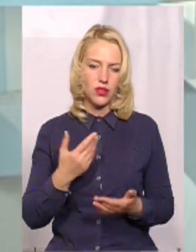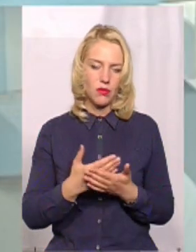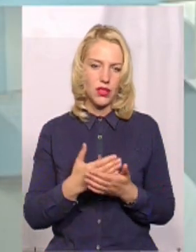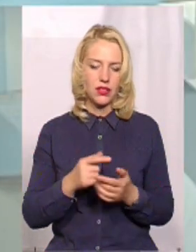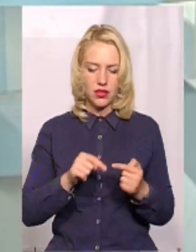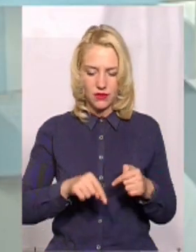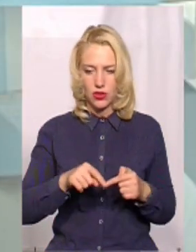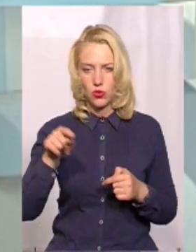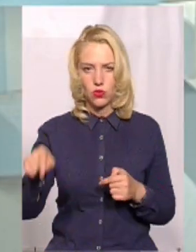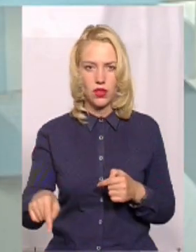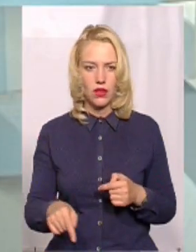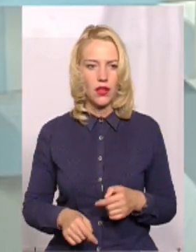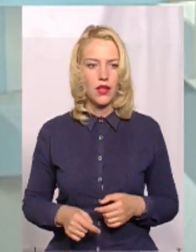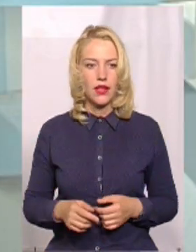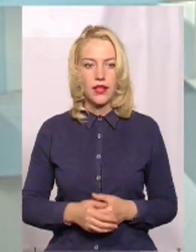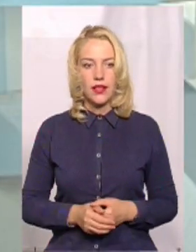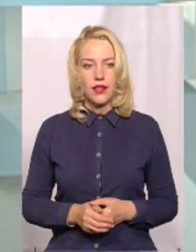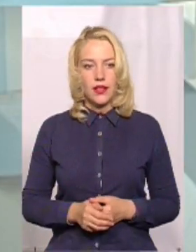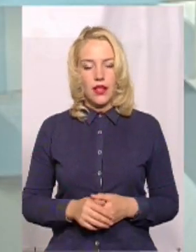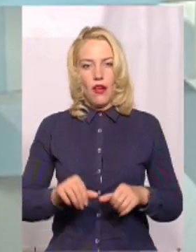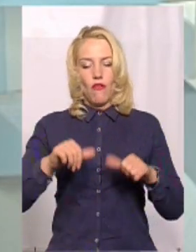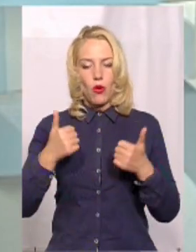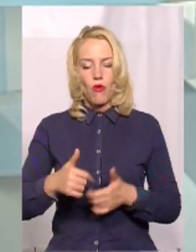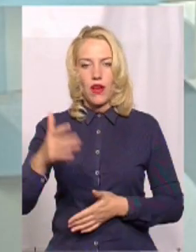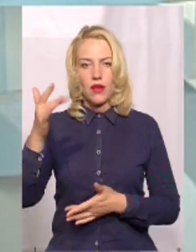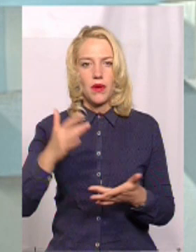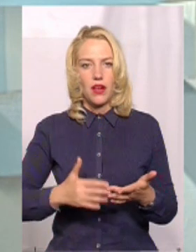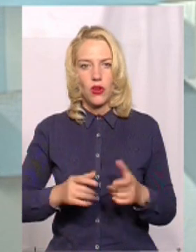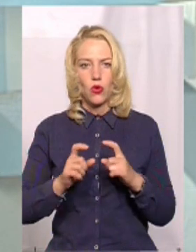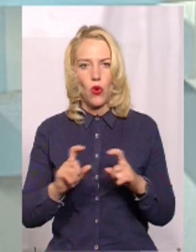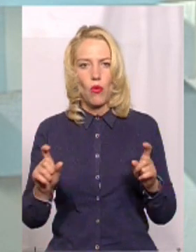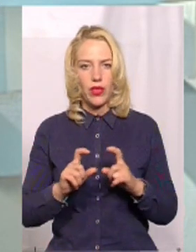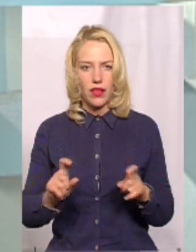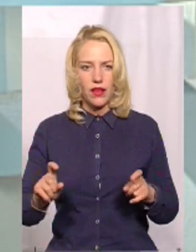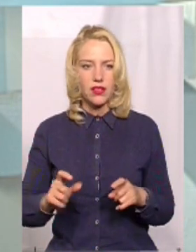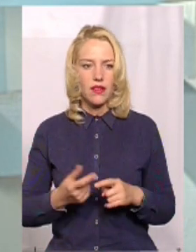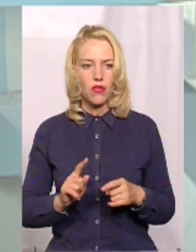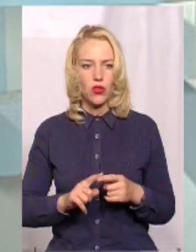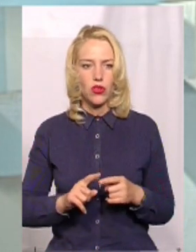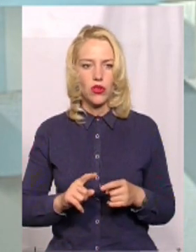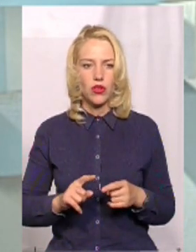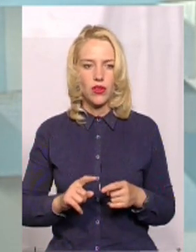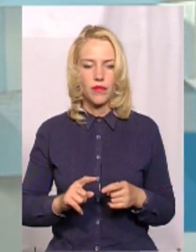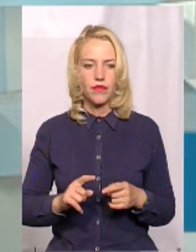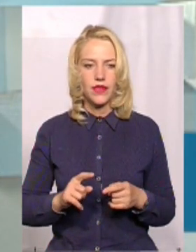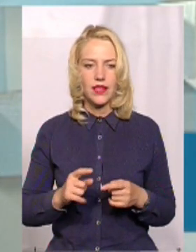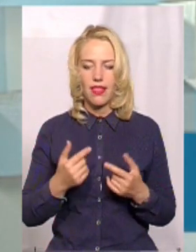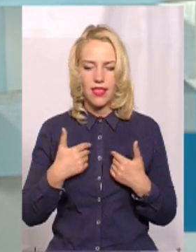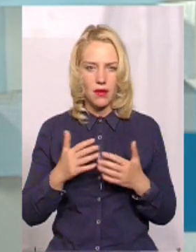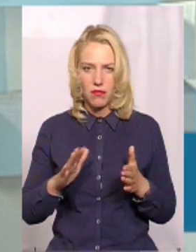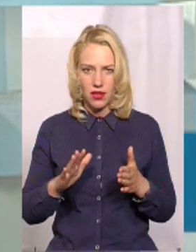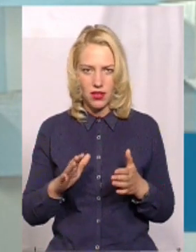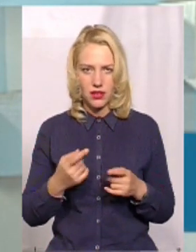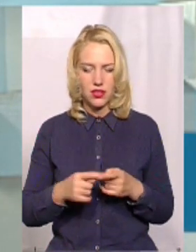формування переліку об'єктів проводилося не нами. Формування переліку